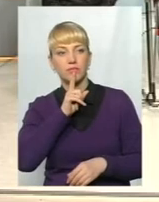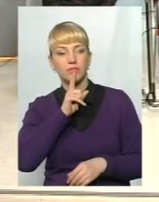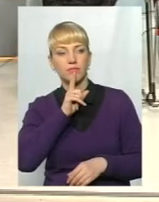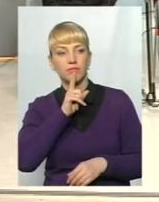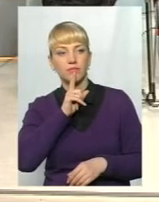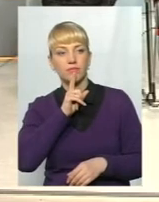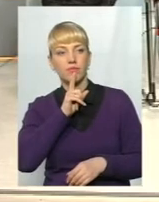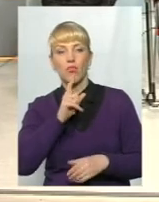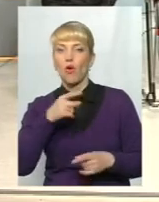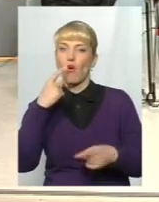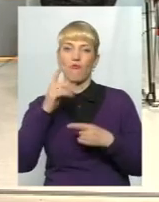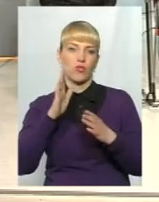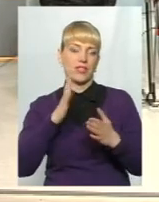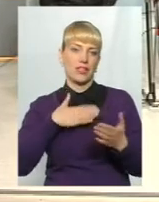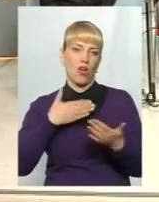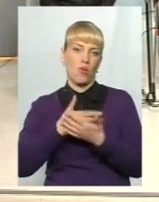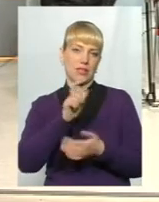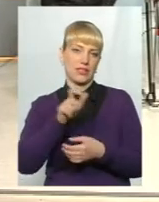Говорять лише громадські активісти.